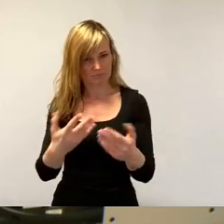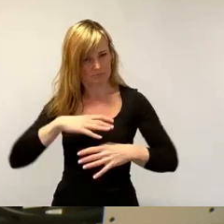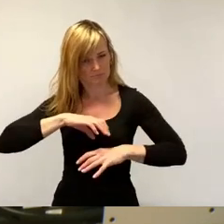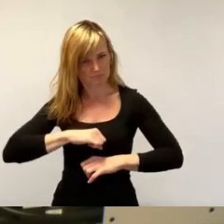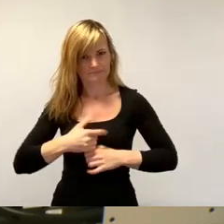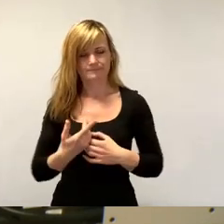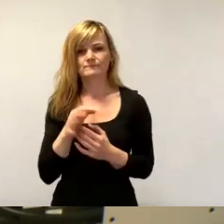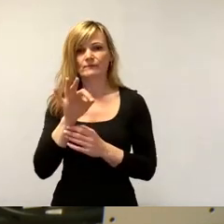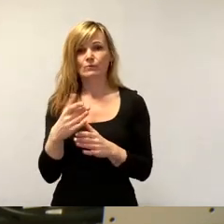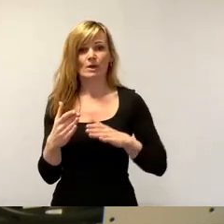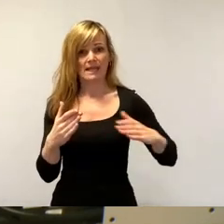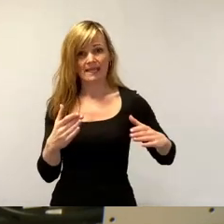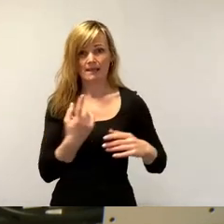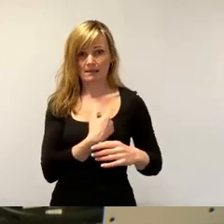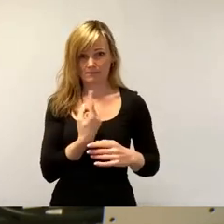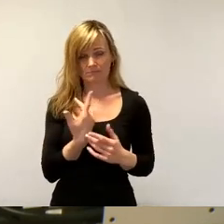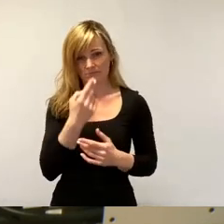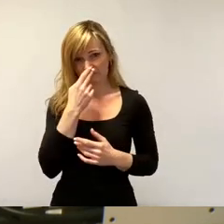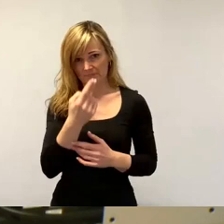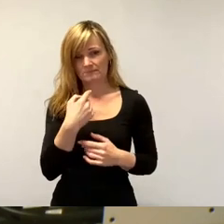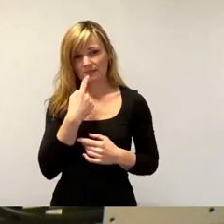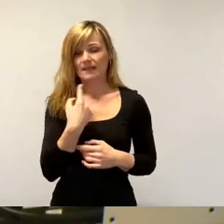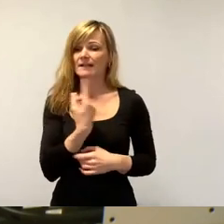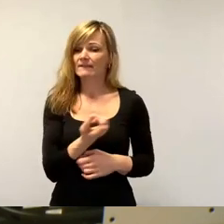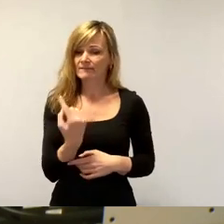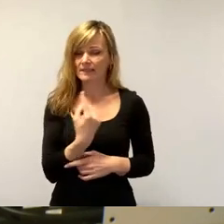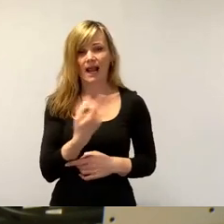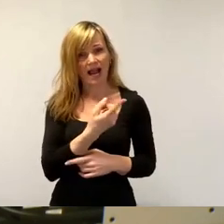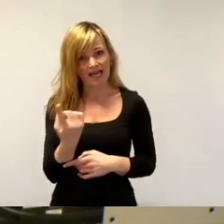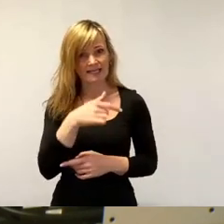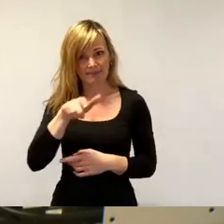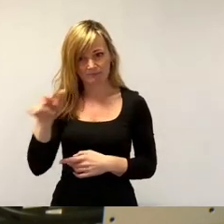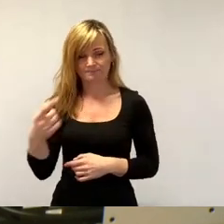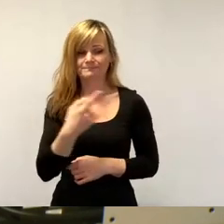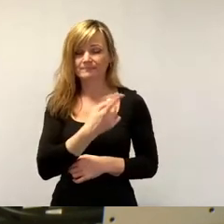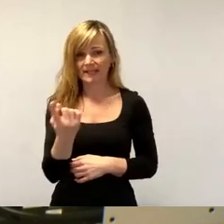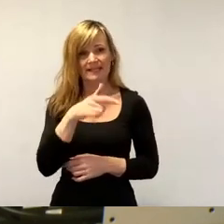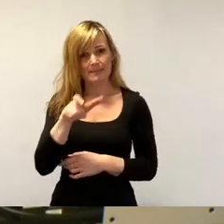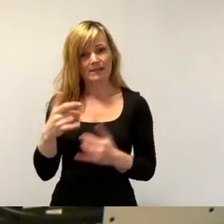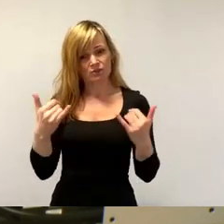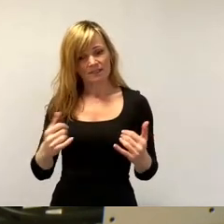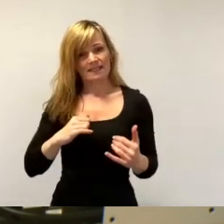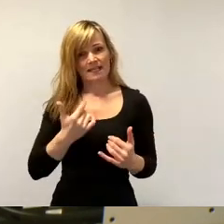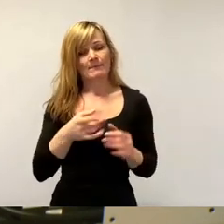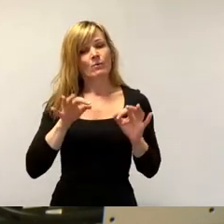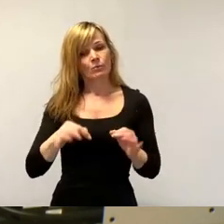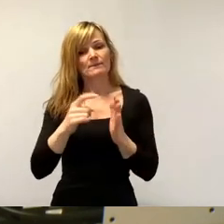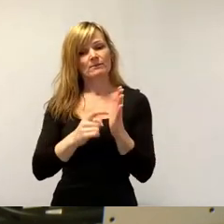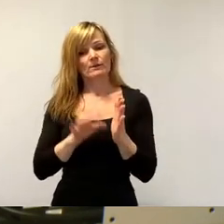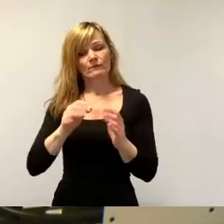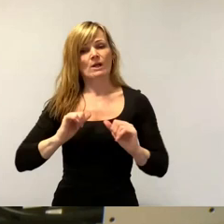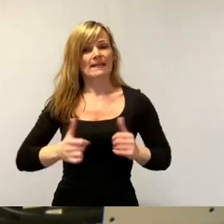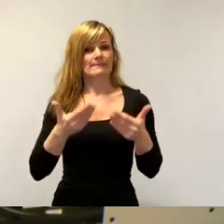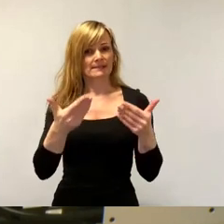formulieren. Wir müssen allen Menschen, allen Menschen, die hier leben, gute Bedingungen zum Leben ermöglichen. Im